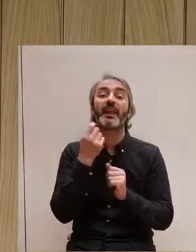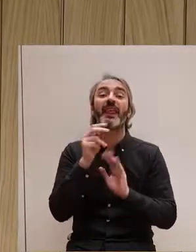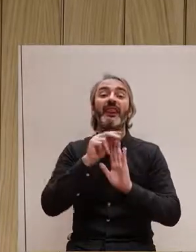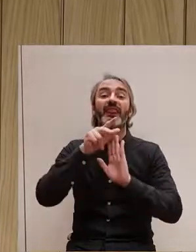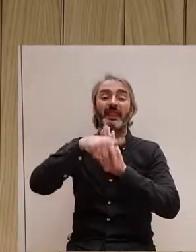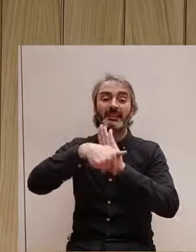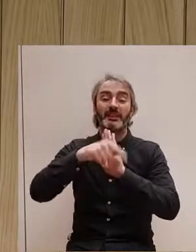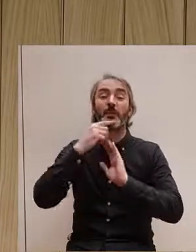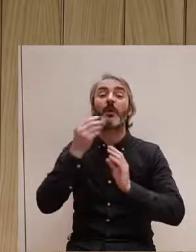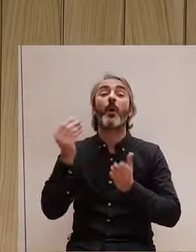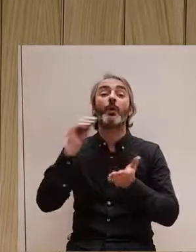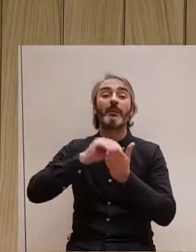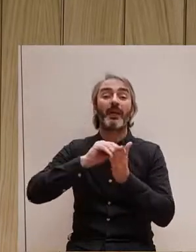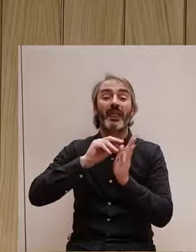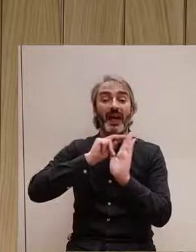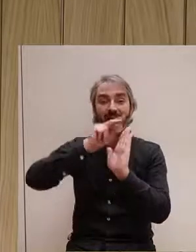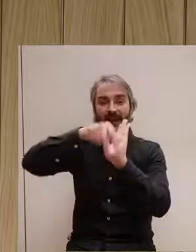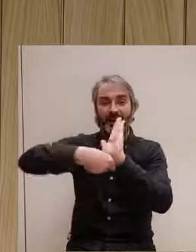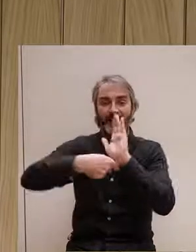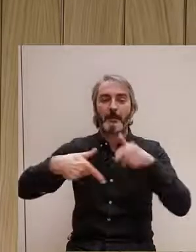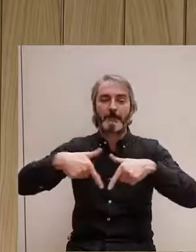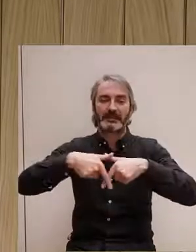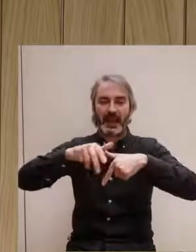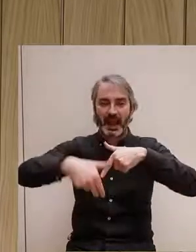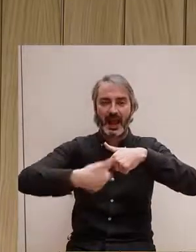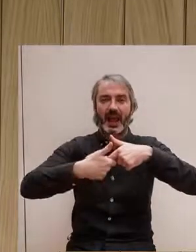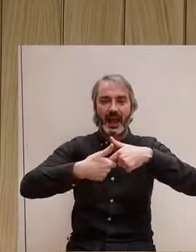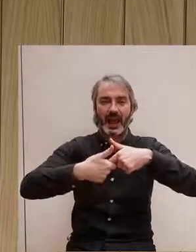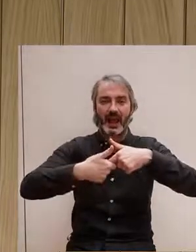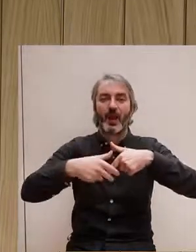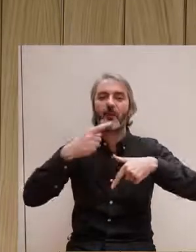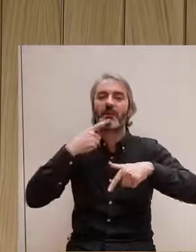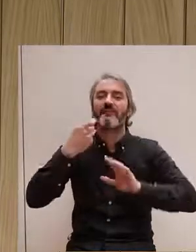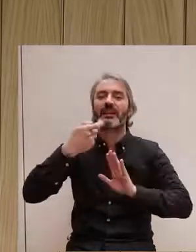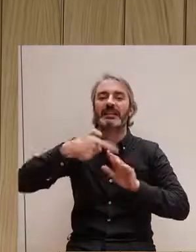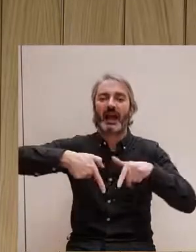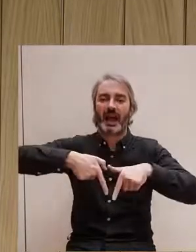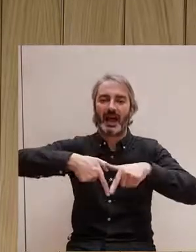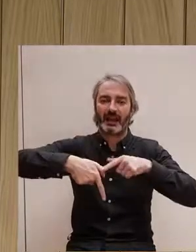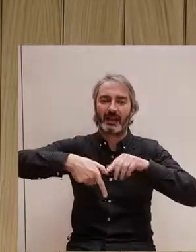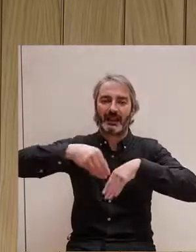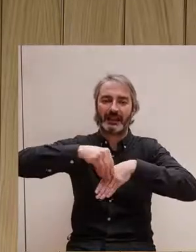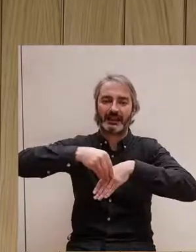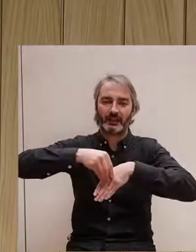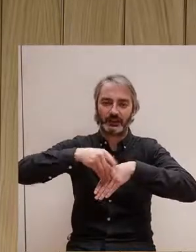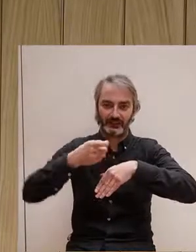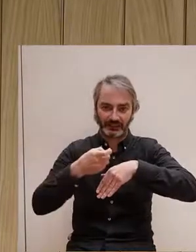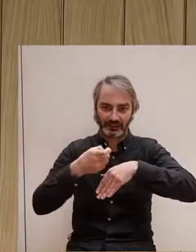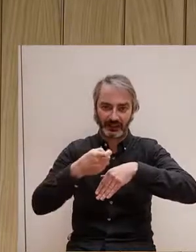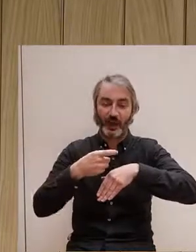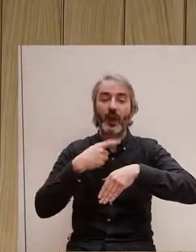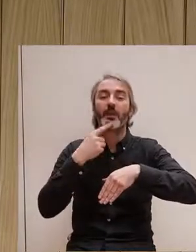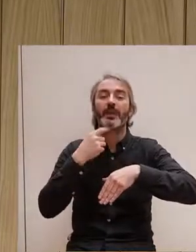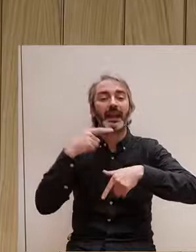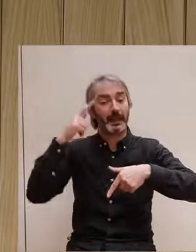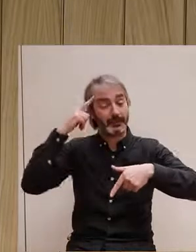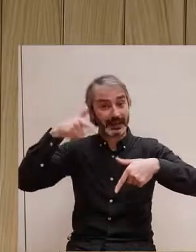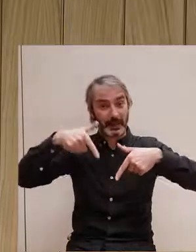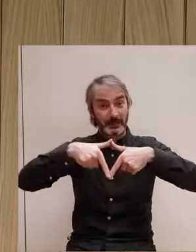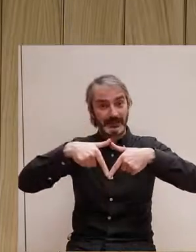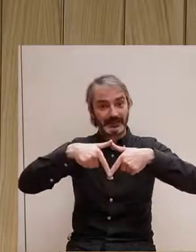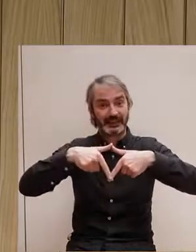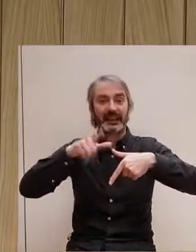centre del plaer la vagina i no el clítoris, no? O que justament també està entrant en la masturbació de les persones amb vagina, està